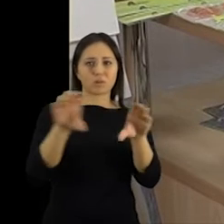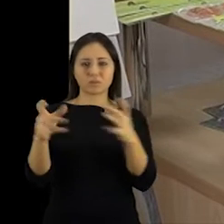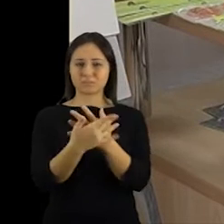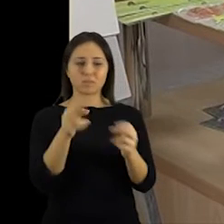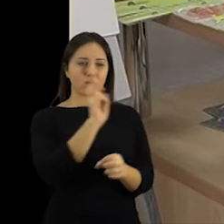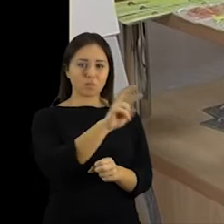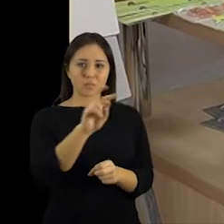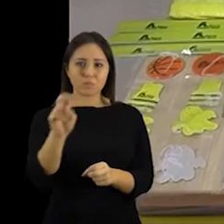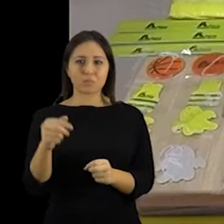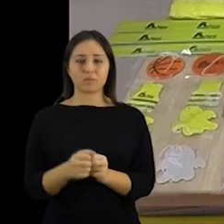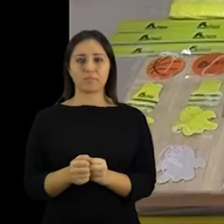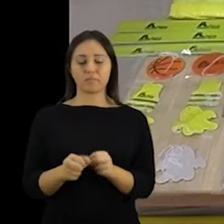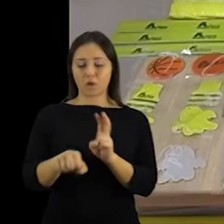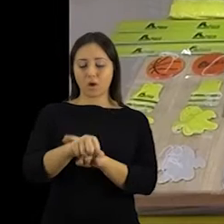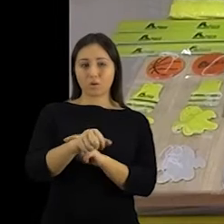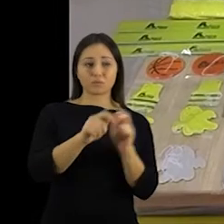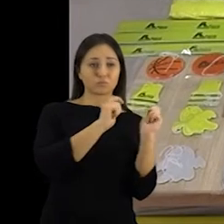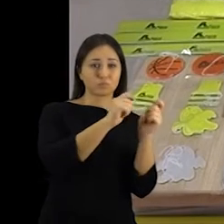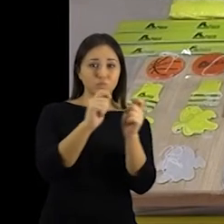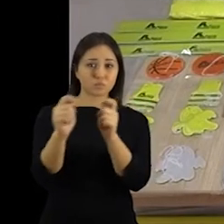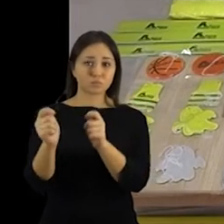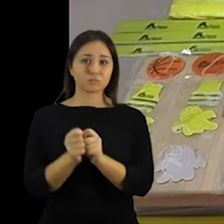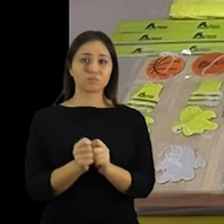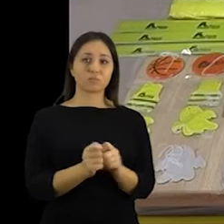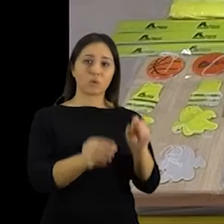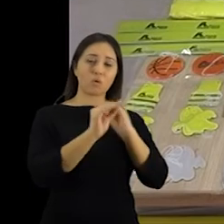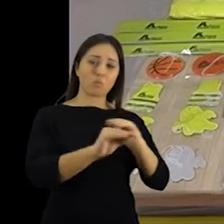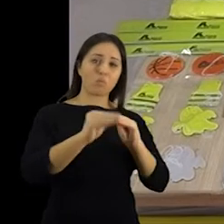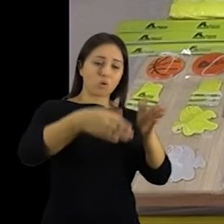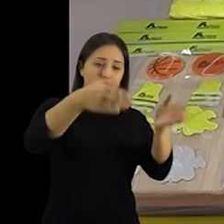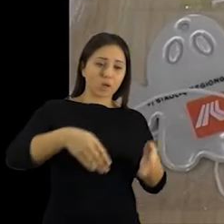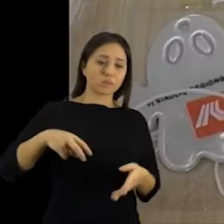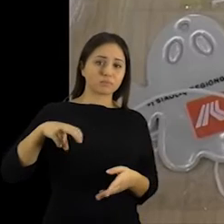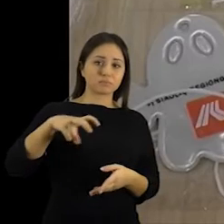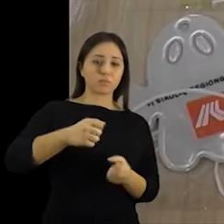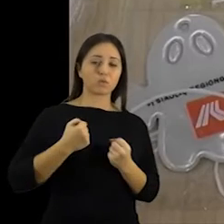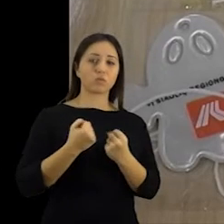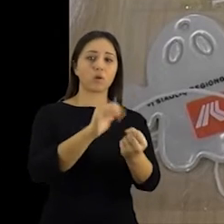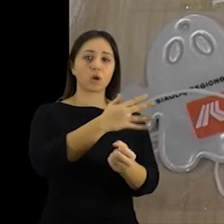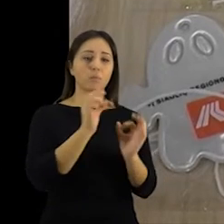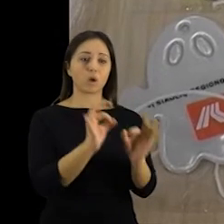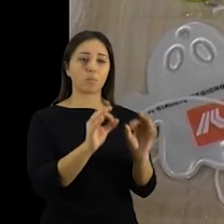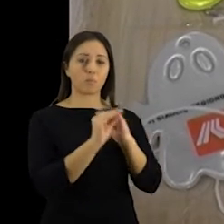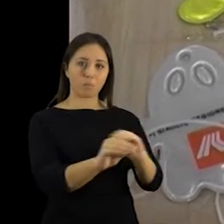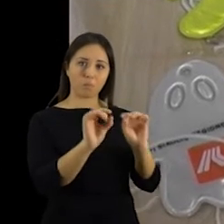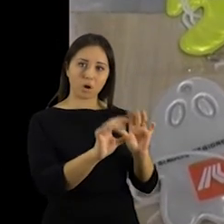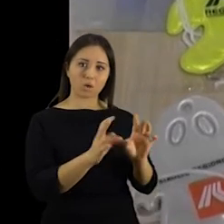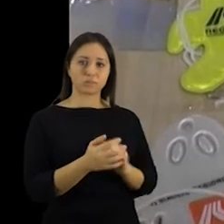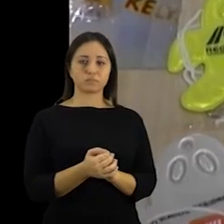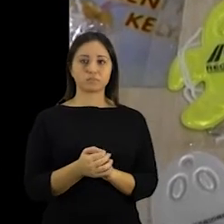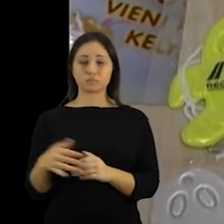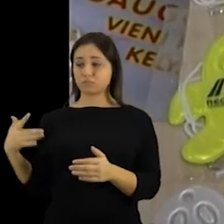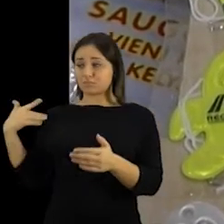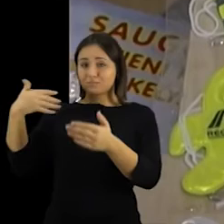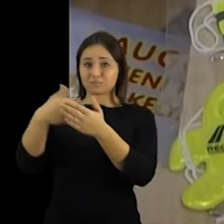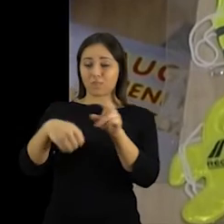akcijas, lanko visos šiulių apskrities, ugdymo ir kitas įstaigas, dovanoja atšvaitus ir moko, kaip saugiai elgtis keliuose. Nors pastaraisiais